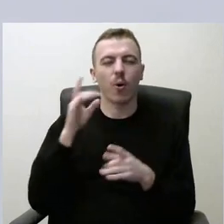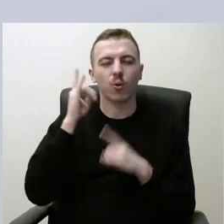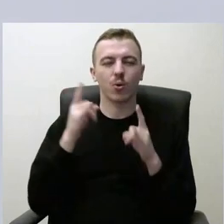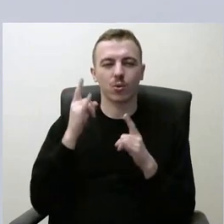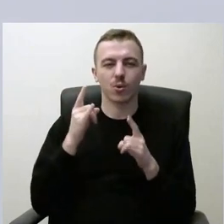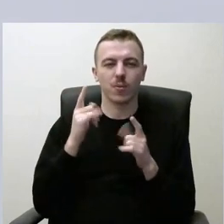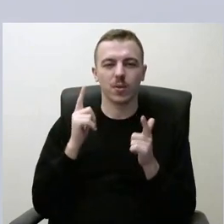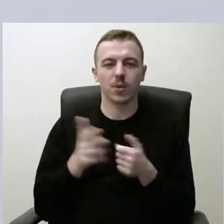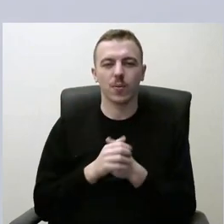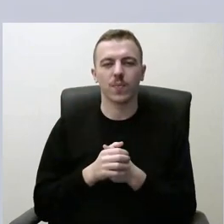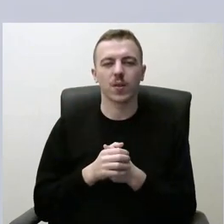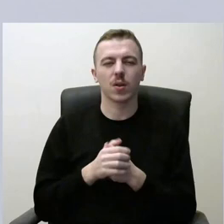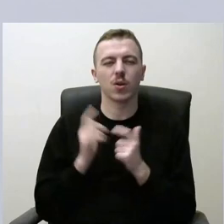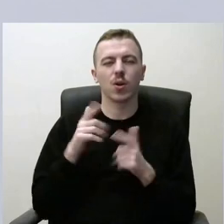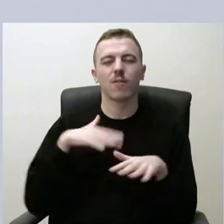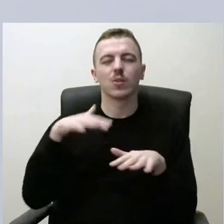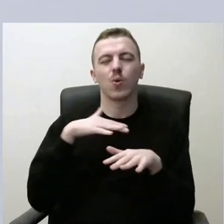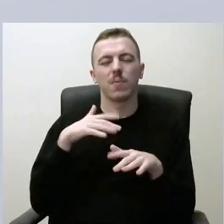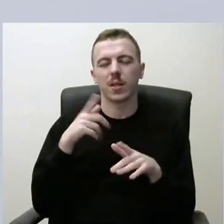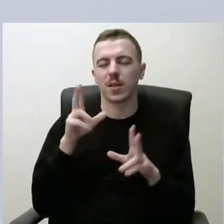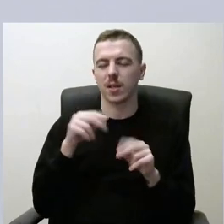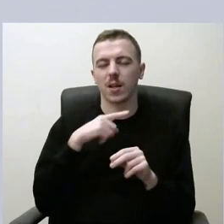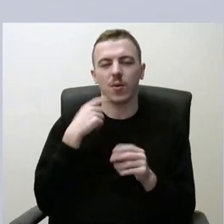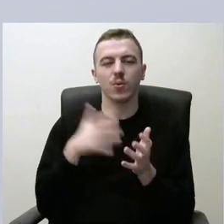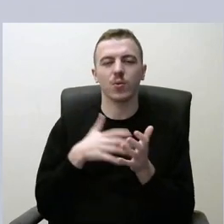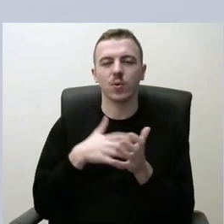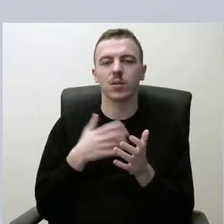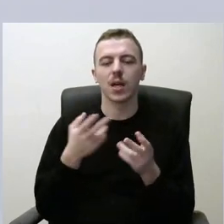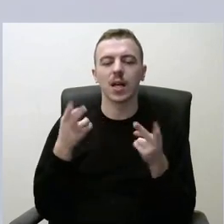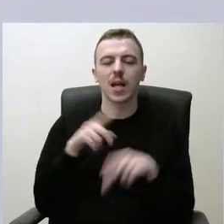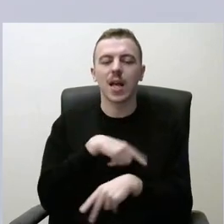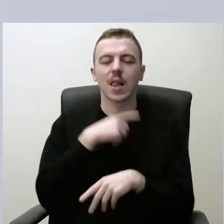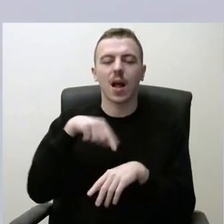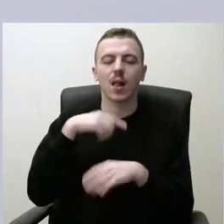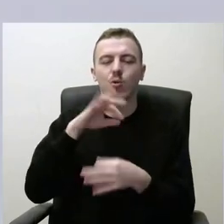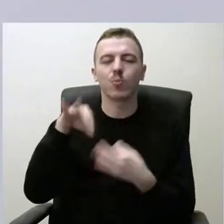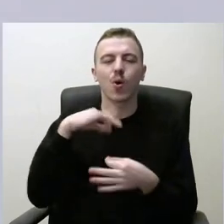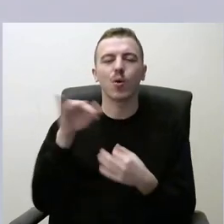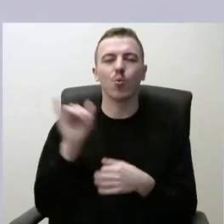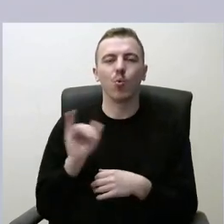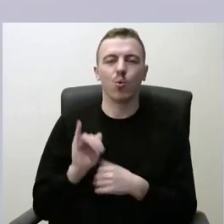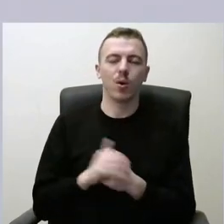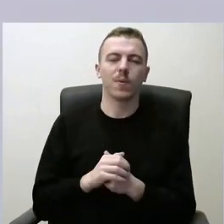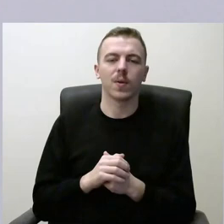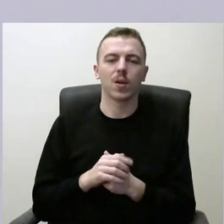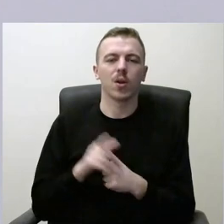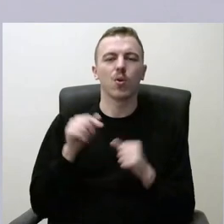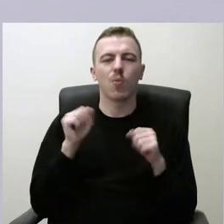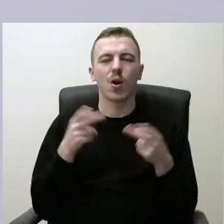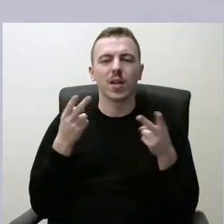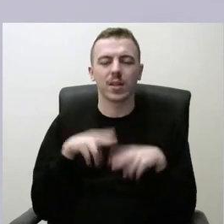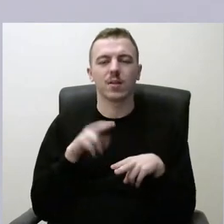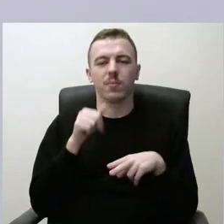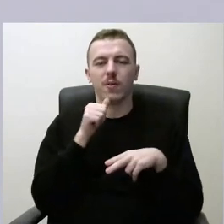pasigenda didelė visuomenės dalis lėkamųjų ilgalaikų projektų, kurie galėjo likti po